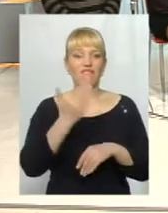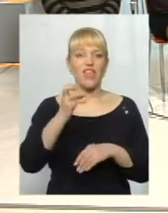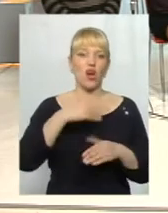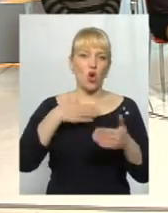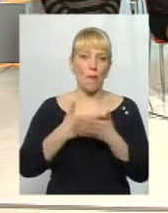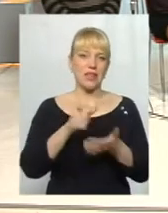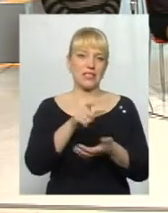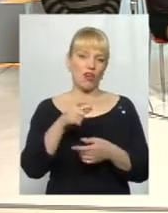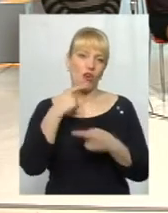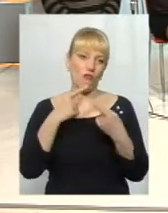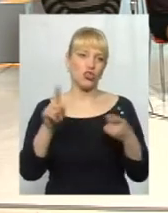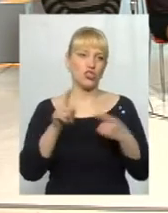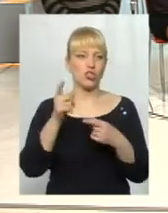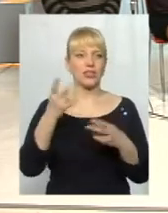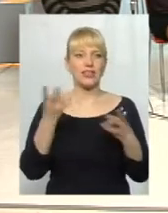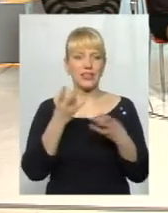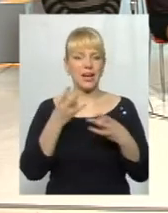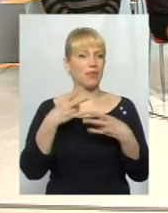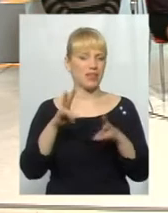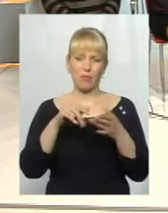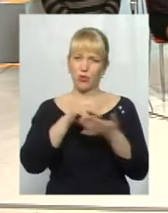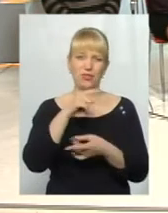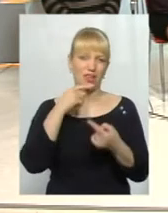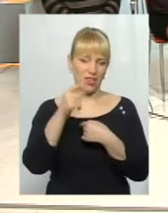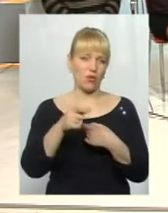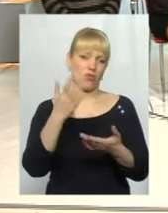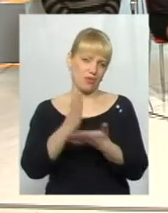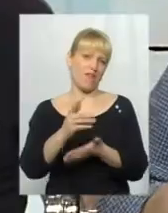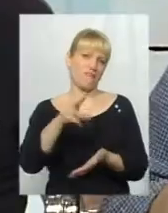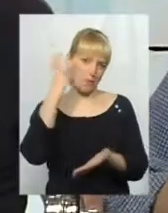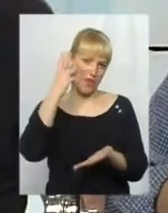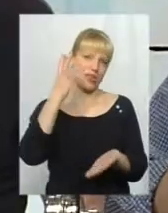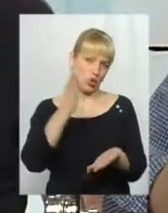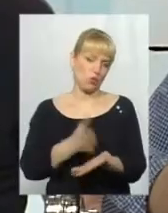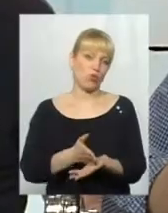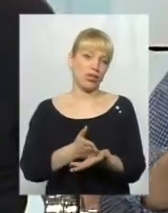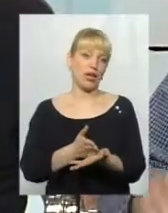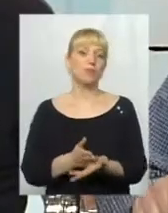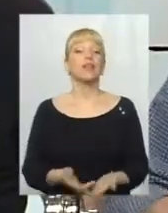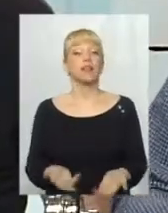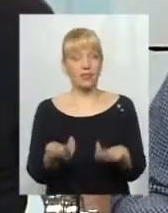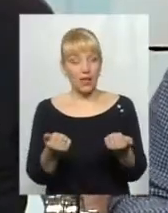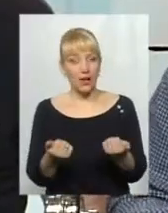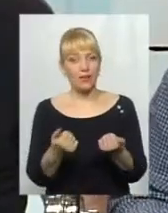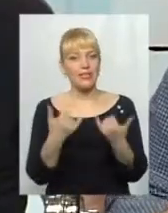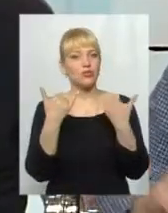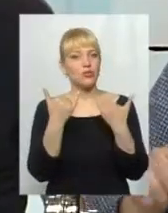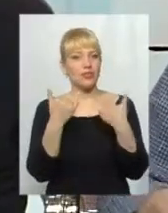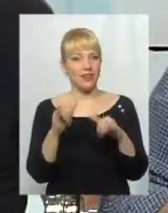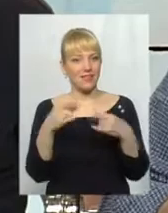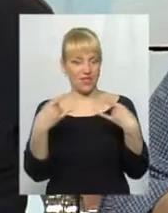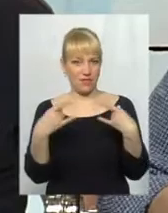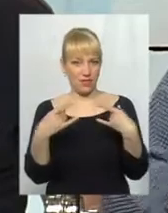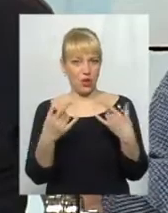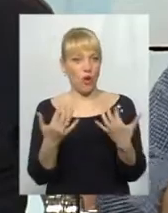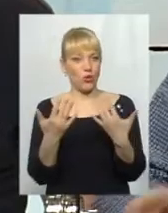і серед Хмельницьких не треба йти кудись далеко, є Хмельницький. І на підтвердження цього, ви знаєте, дуже дивнийся сьогодні ефір. Оскільки